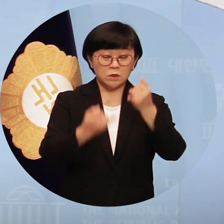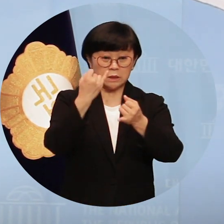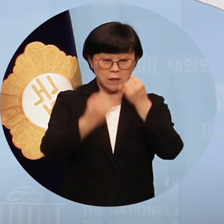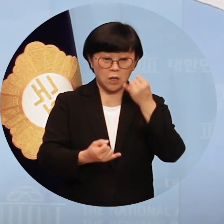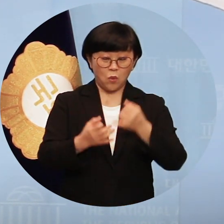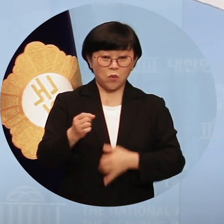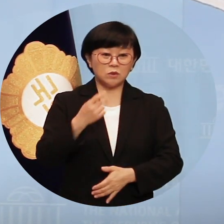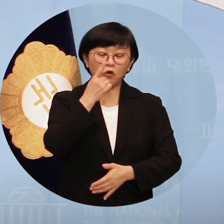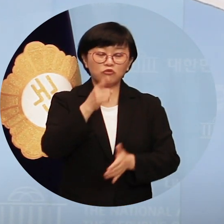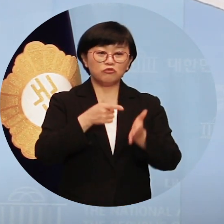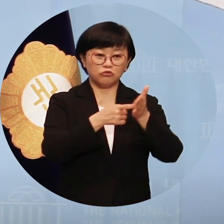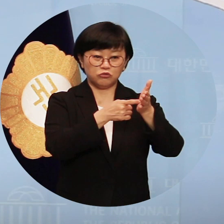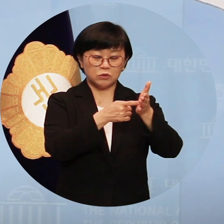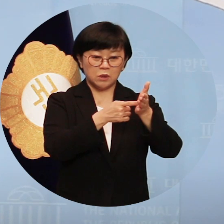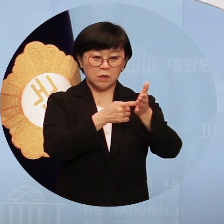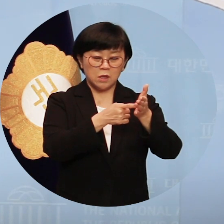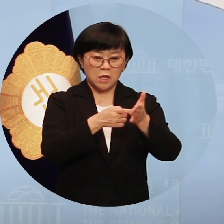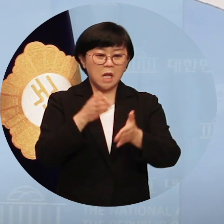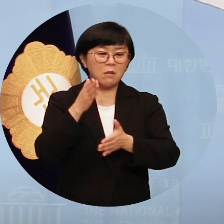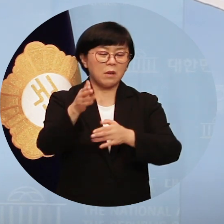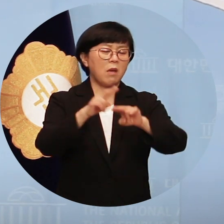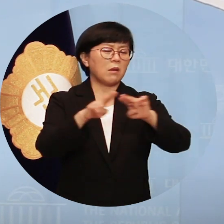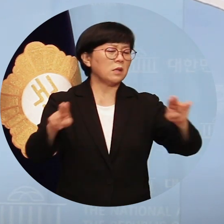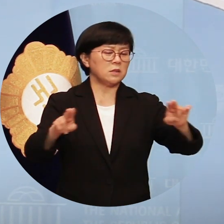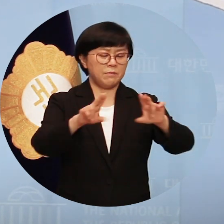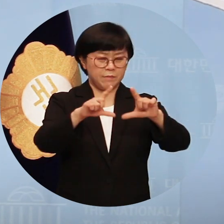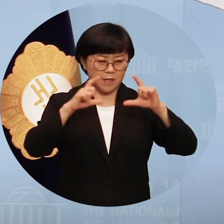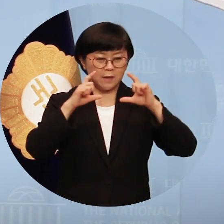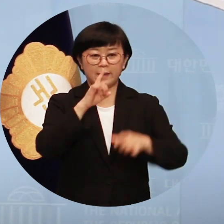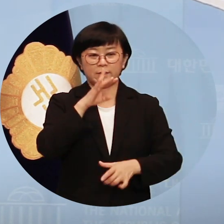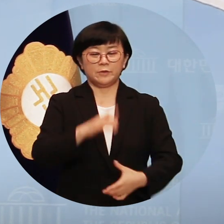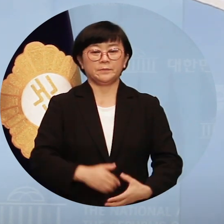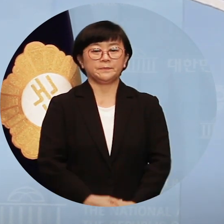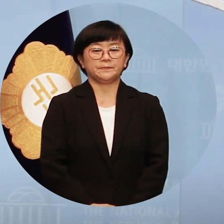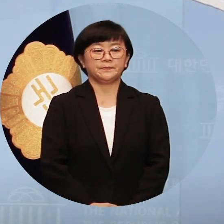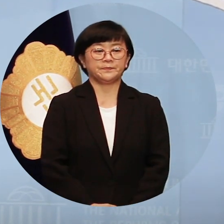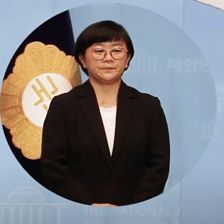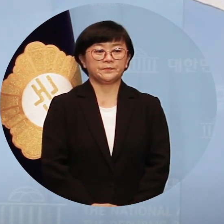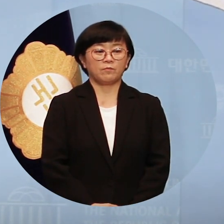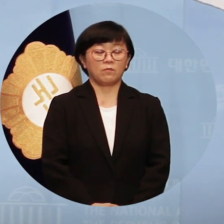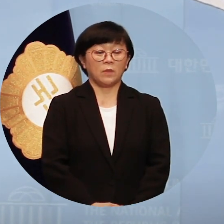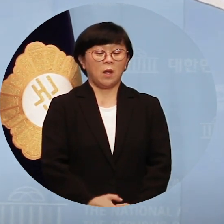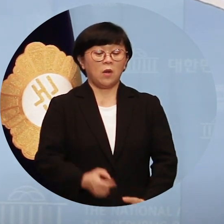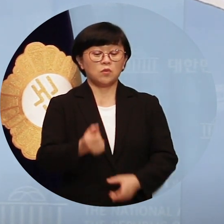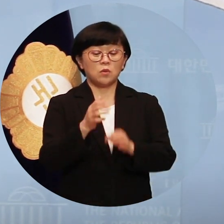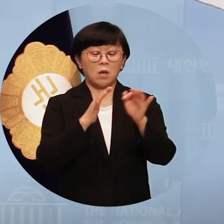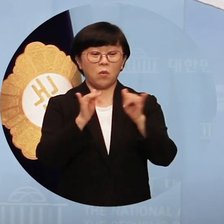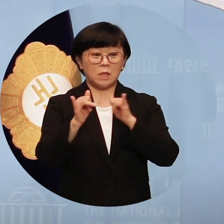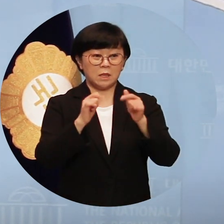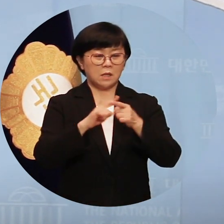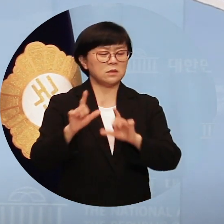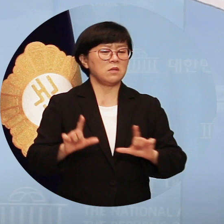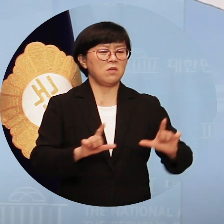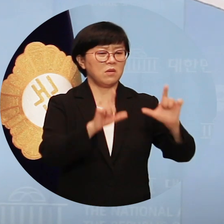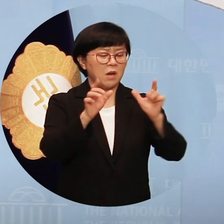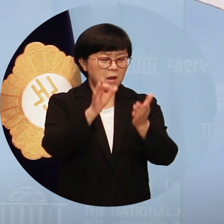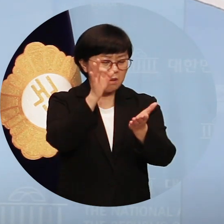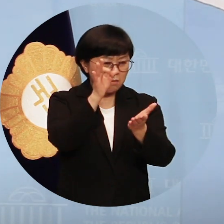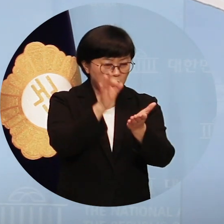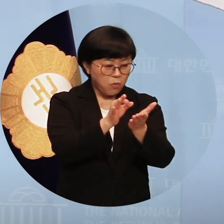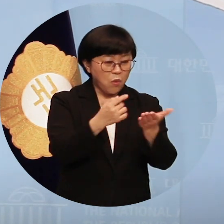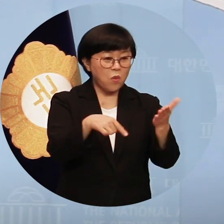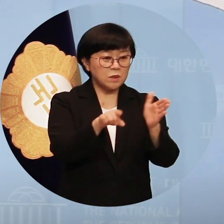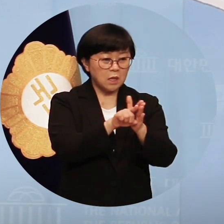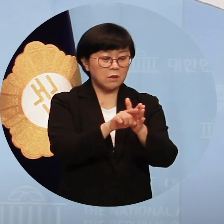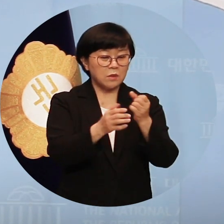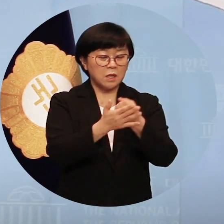연차료 청구도, 일반 계약해지도 금지됩니다. 또 소상공인의 최소 생활 보장을